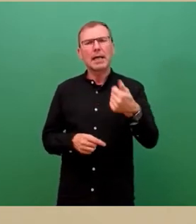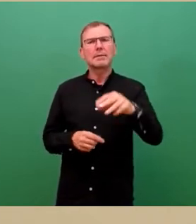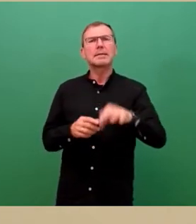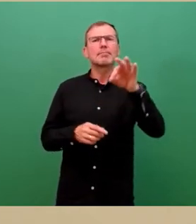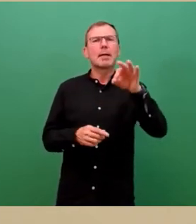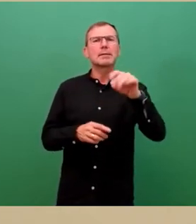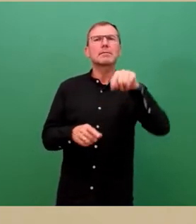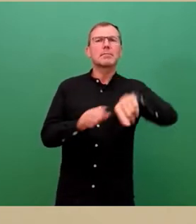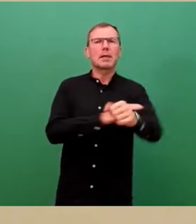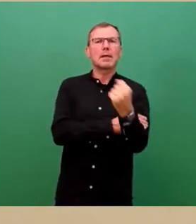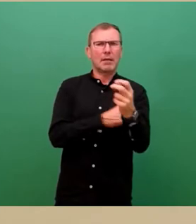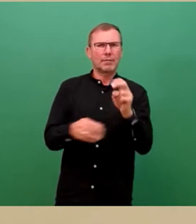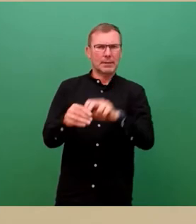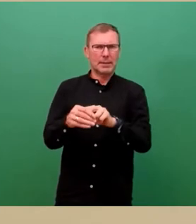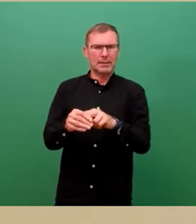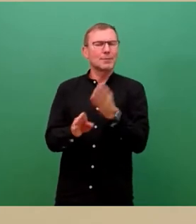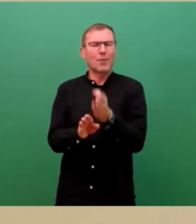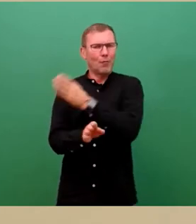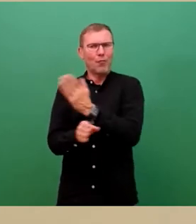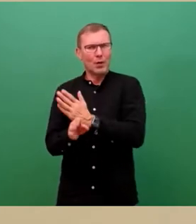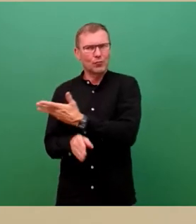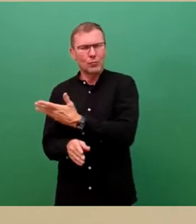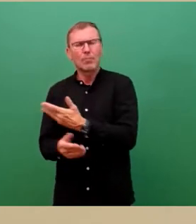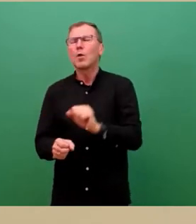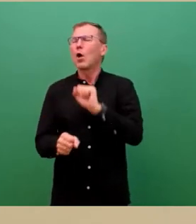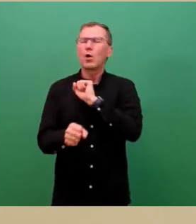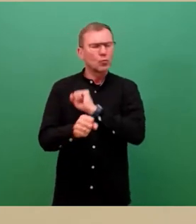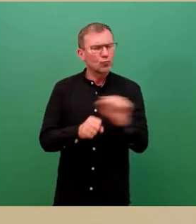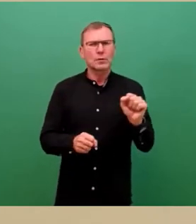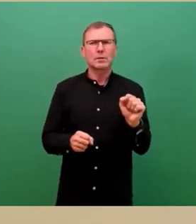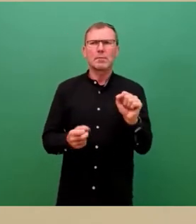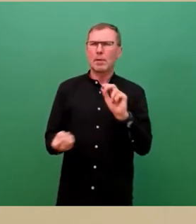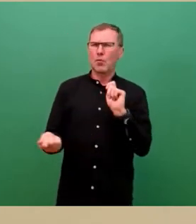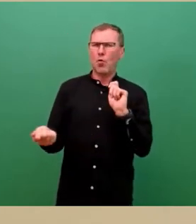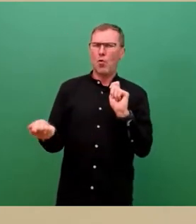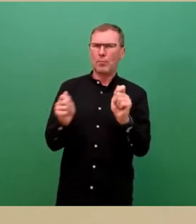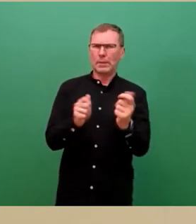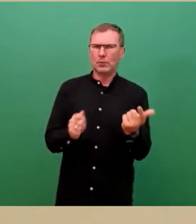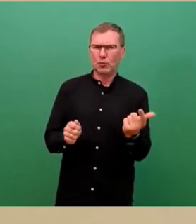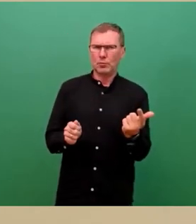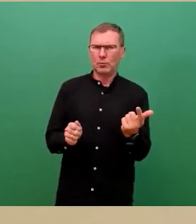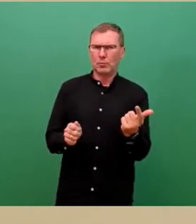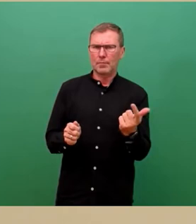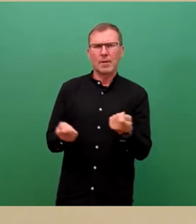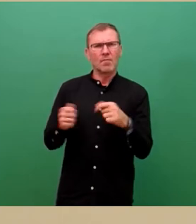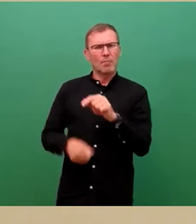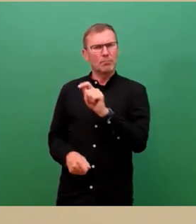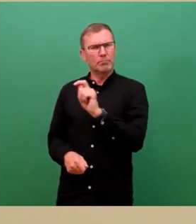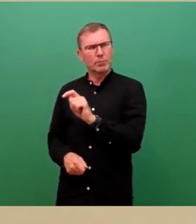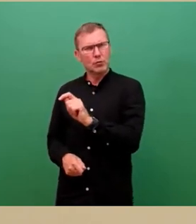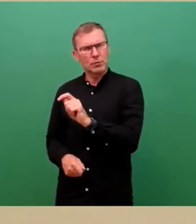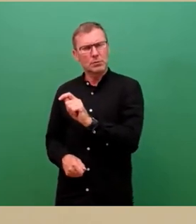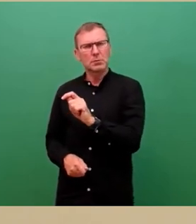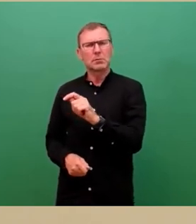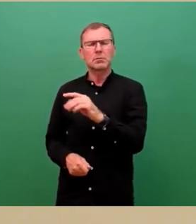2019 in Kraft. Dennoch wurde bei der Umsetzung des Beschlusses eine umfassende